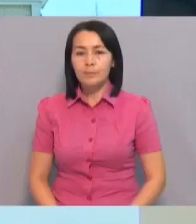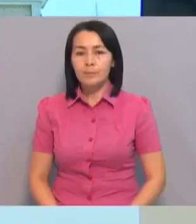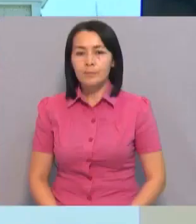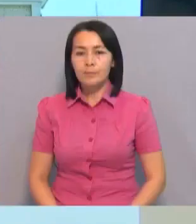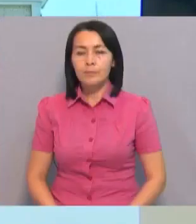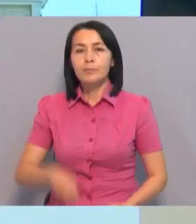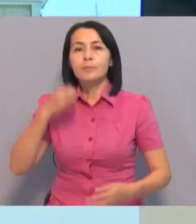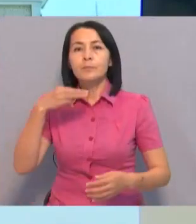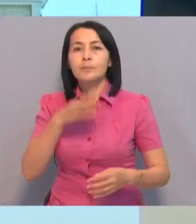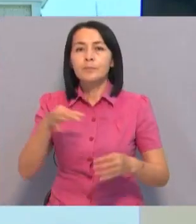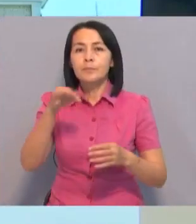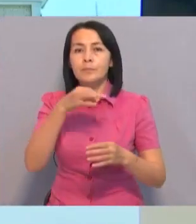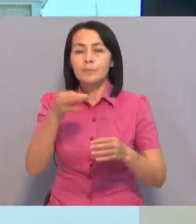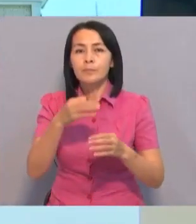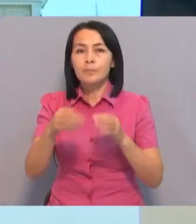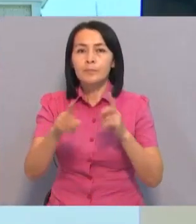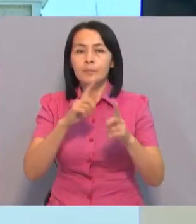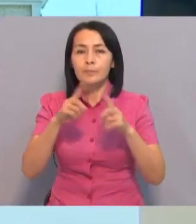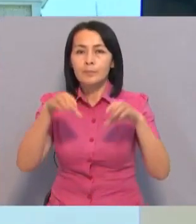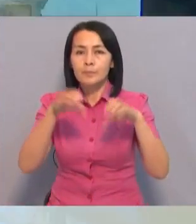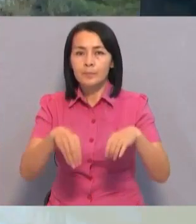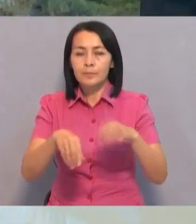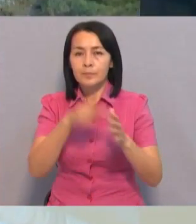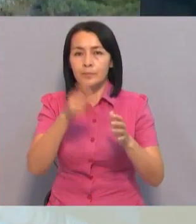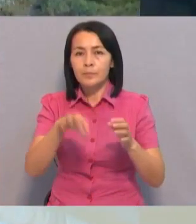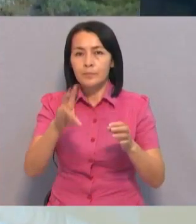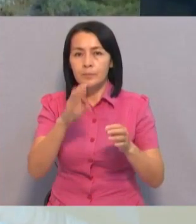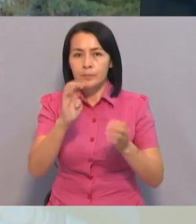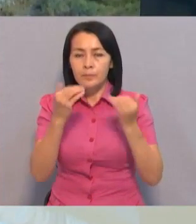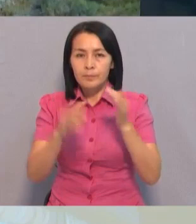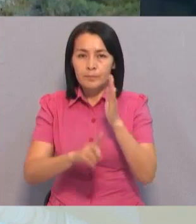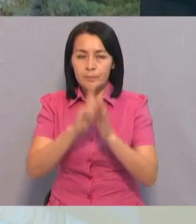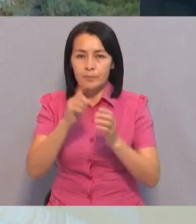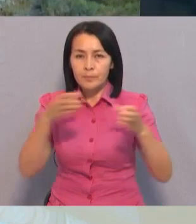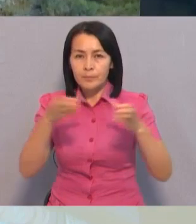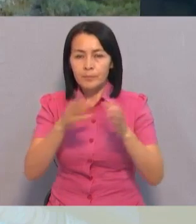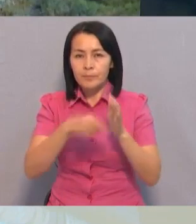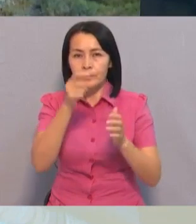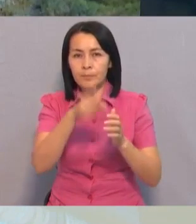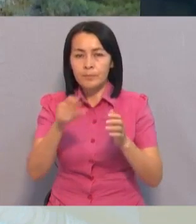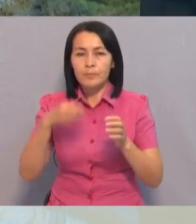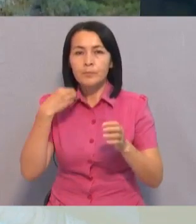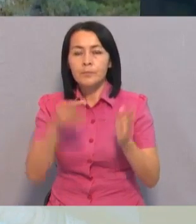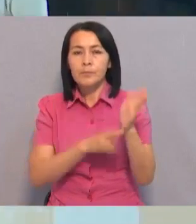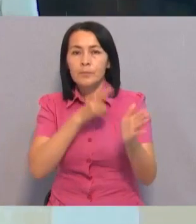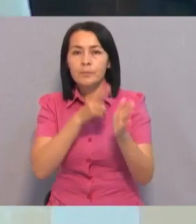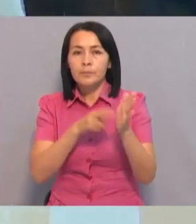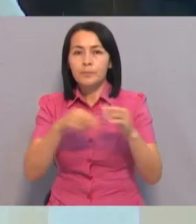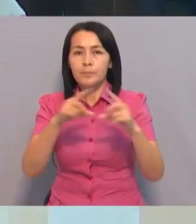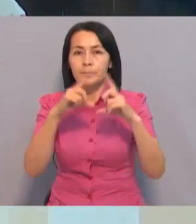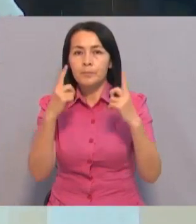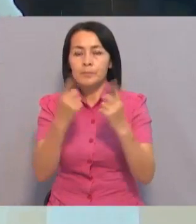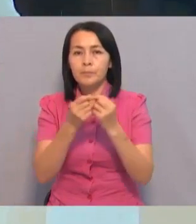Түрксен областық мәсіліғатының тұрағасы, областық мәсіліға депутаты Нұрал Абишев бастыған бір топ халқылаулара, Түрксен теміржол вағызалы